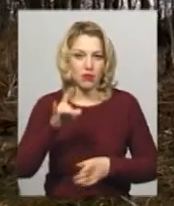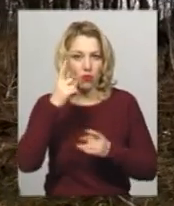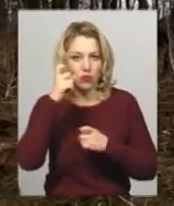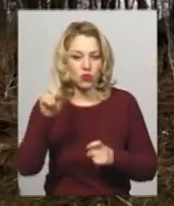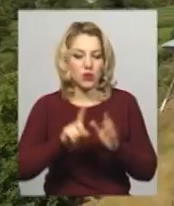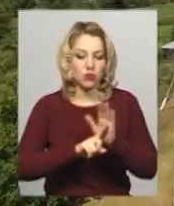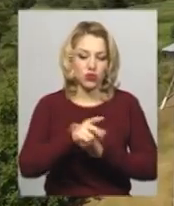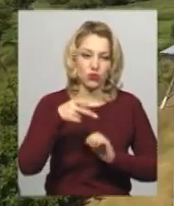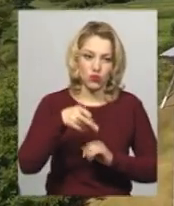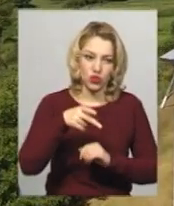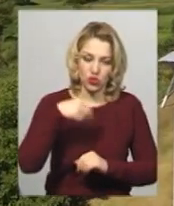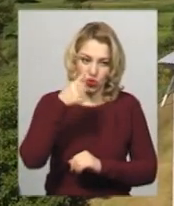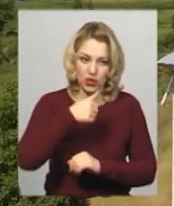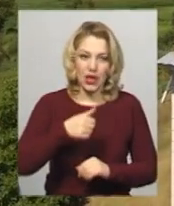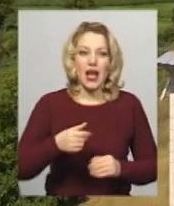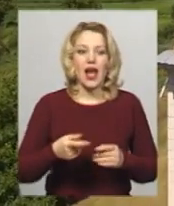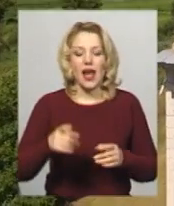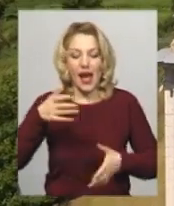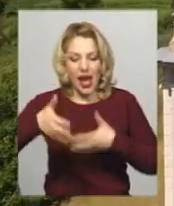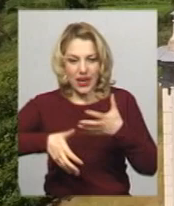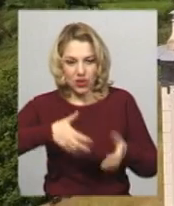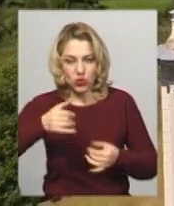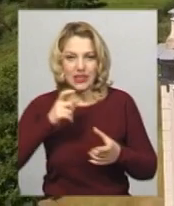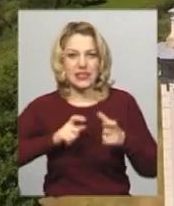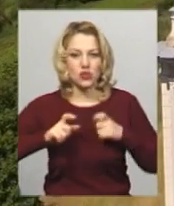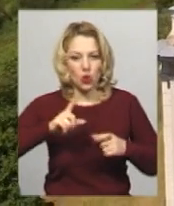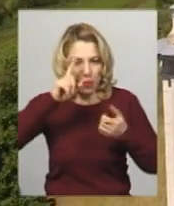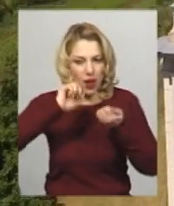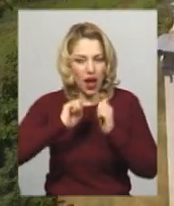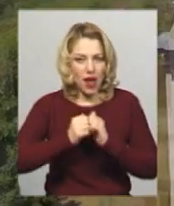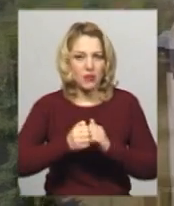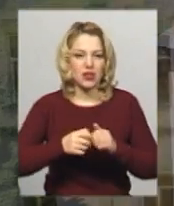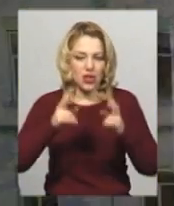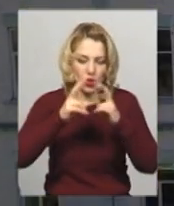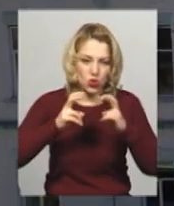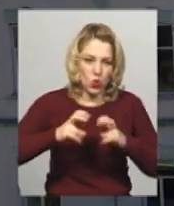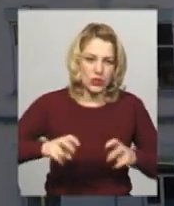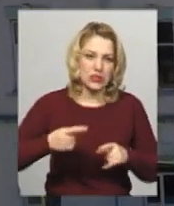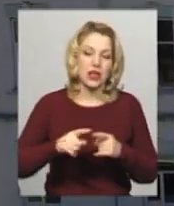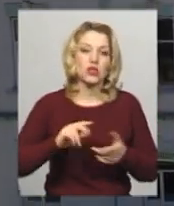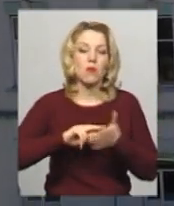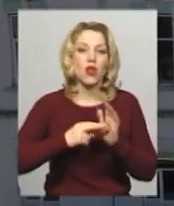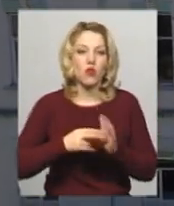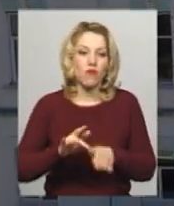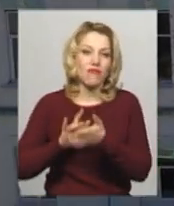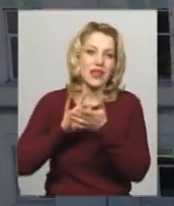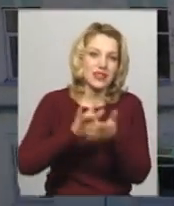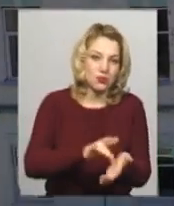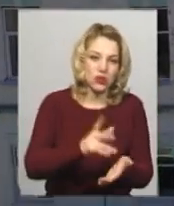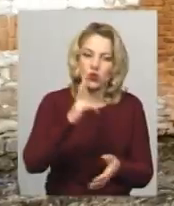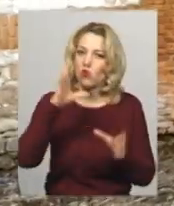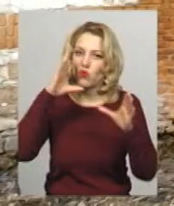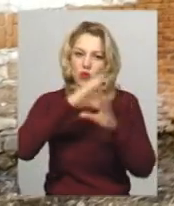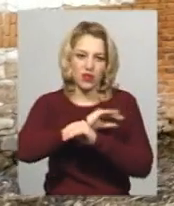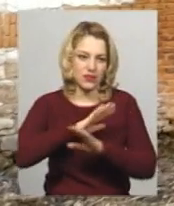2000-х археолог Іван Михайчишин з Інституту пам'яткоохоронних досліджень при Національній академії наук України планував експедицію та не встиг її здійснити.